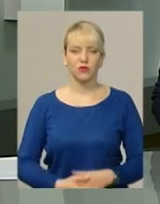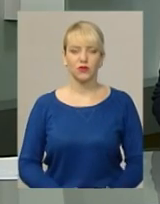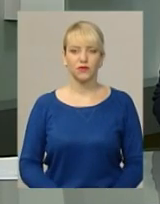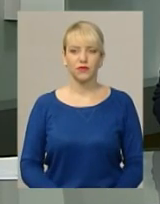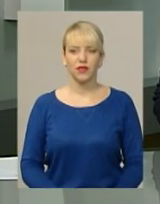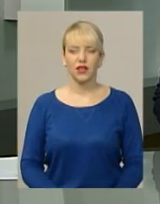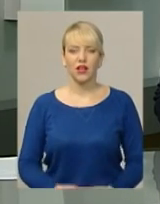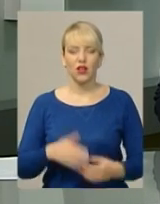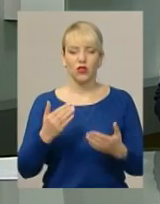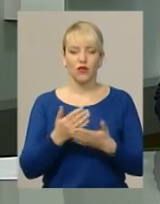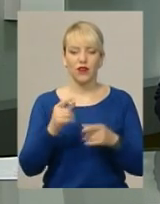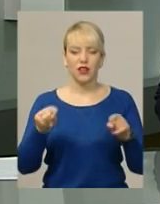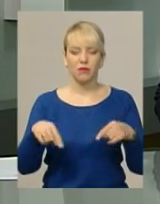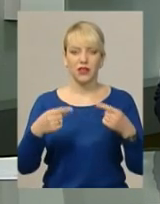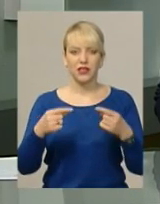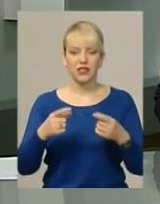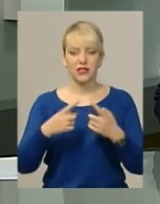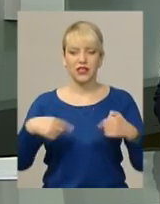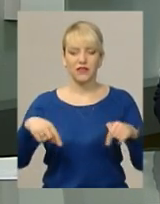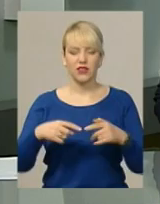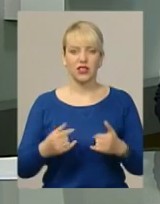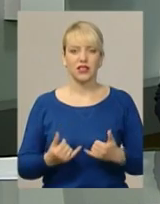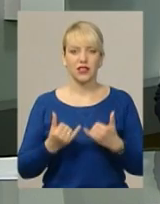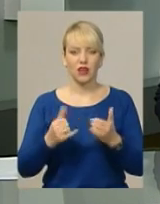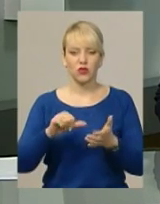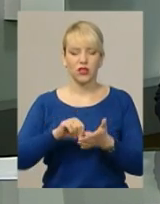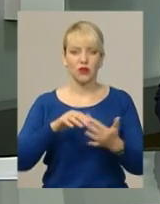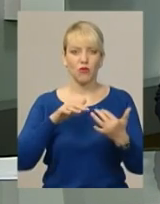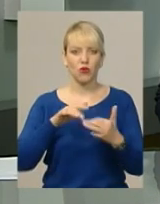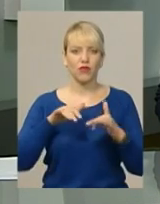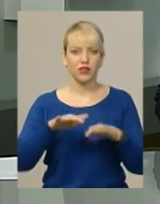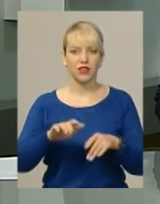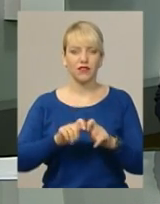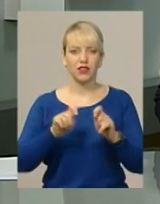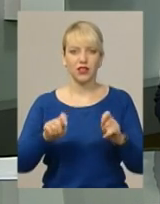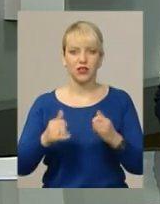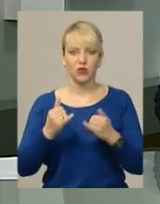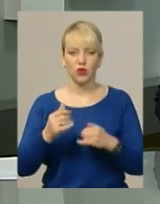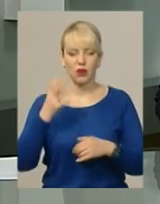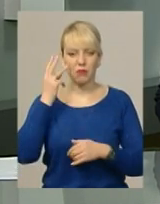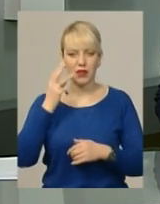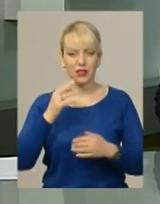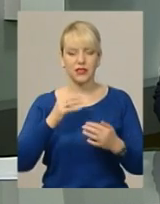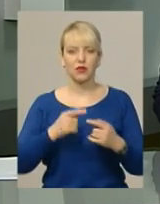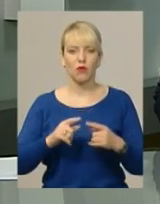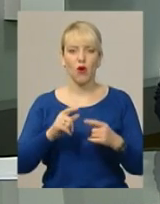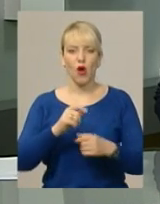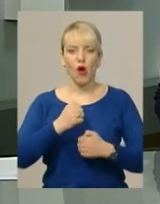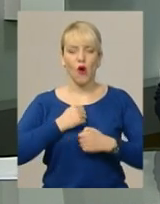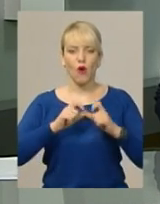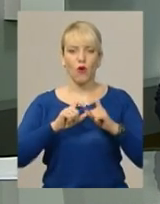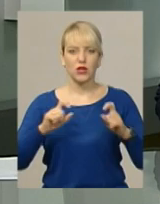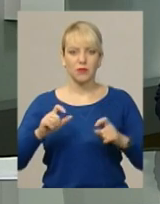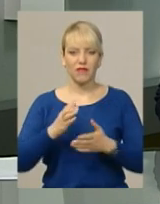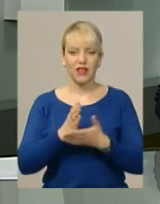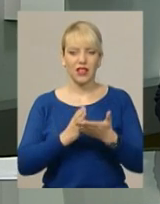Нове реабілітаційне відділення для учасників бойових дій відкрили сьогодні у Хмельницькому обласному госпіталі ветеранів війни. Десять палат